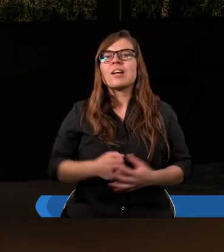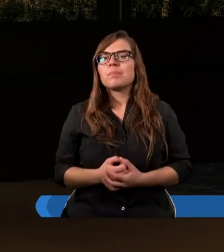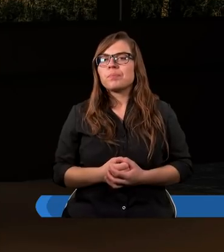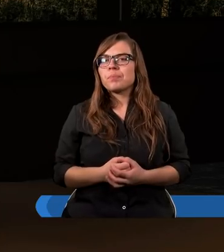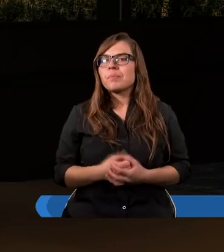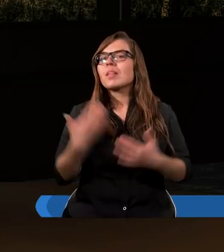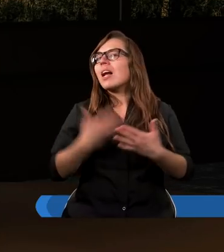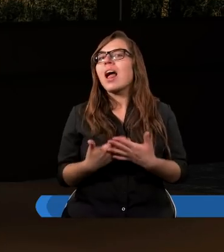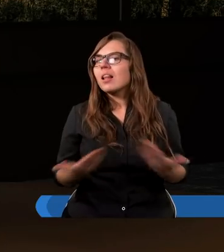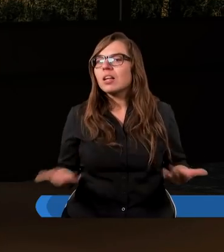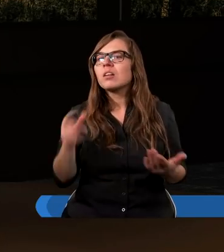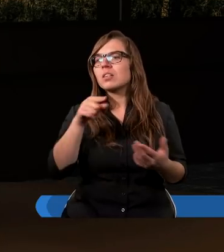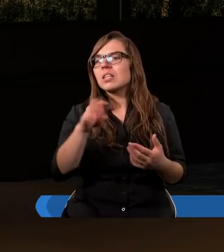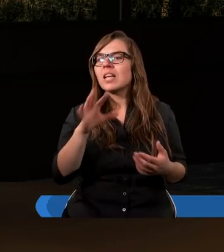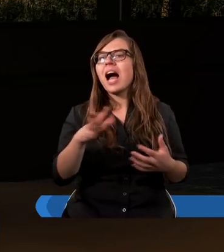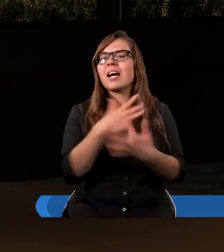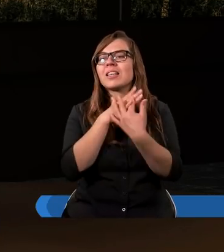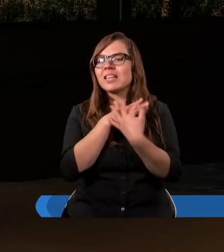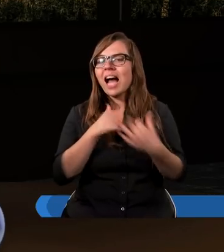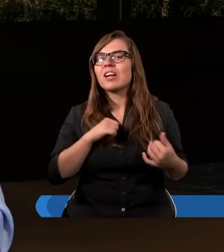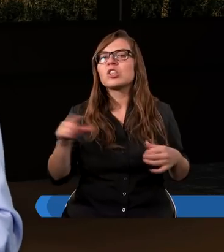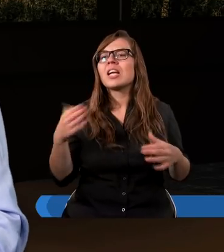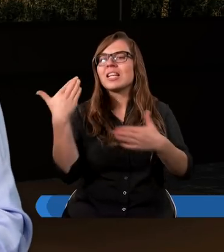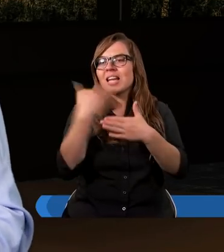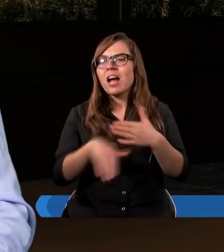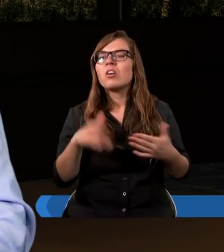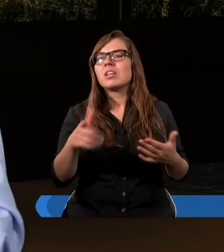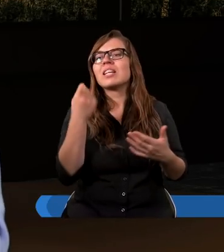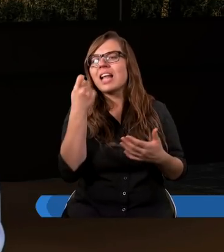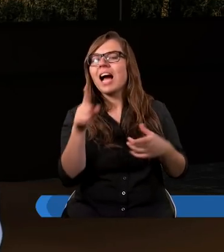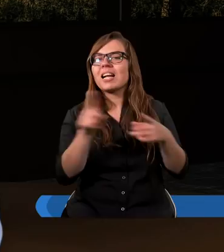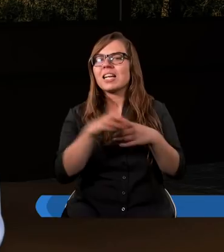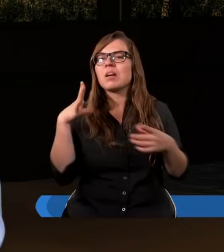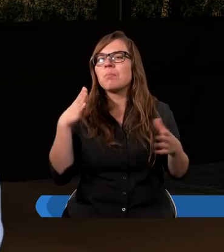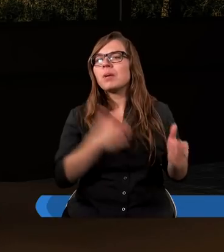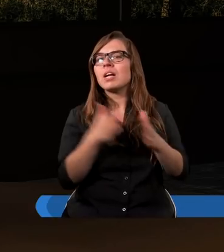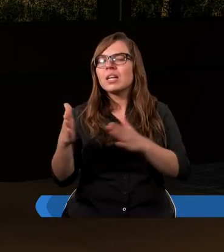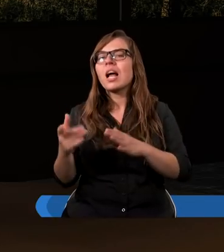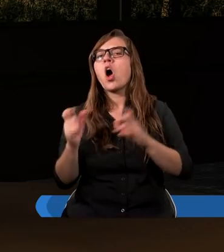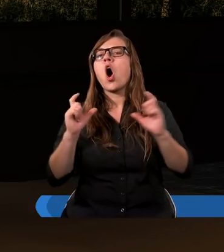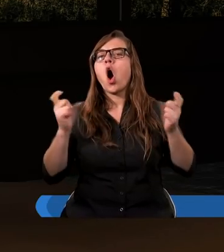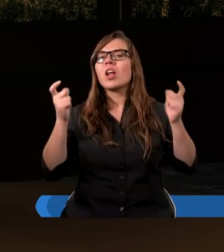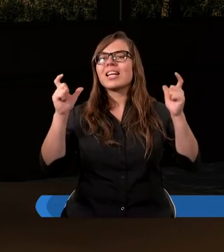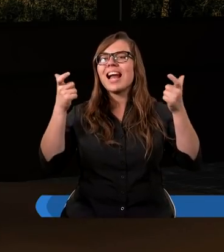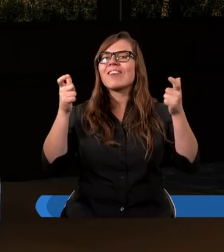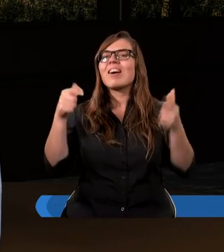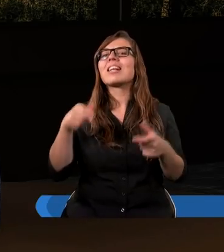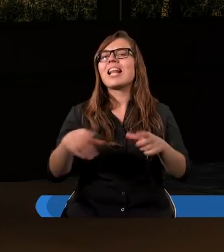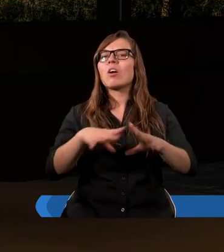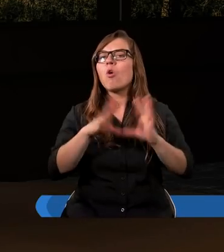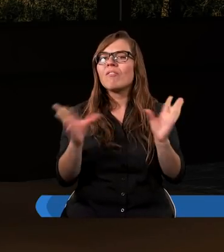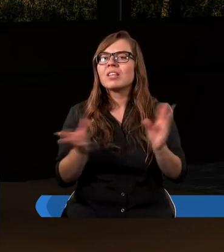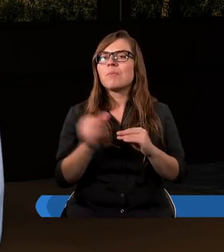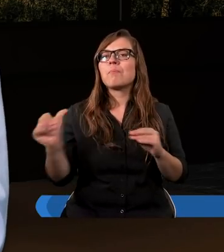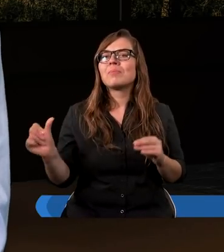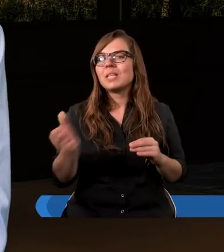dlatego to tak tragicznie się zakończyło. No i zresztą zaraz były też konsekwencje tego wszystkiego.